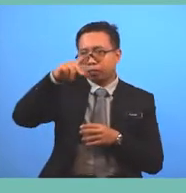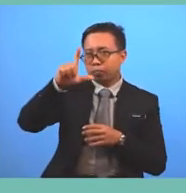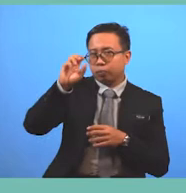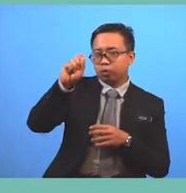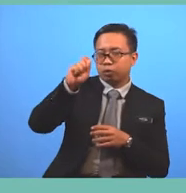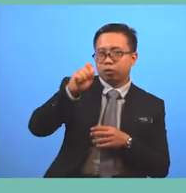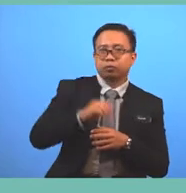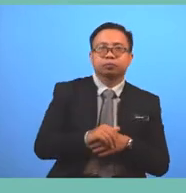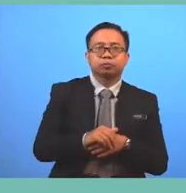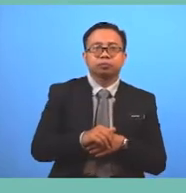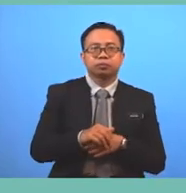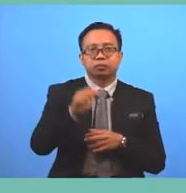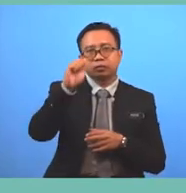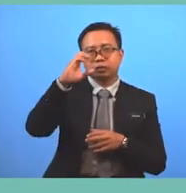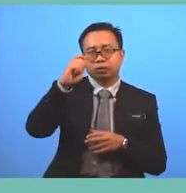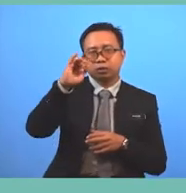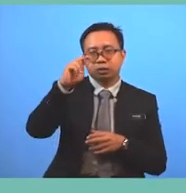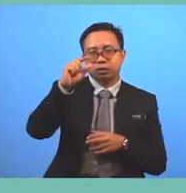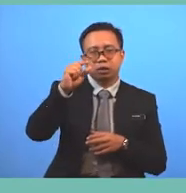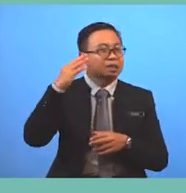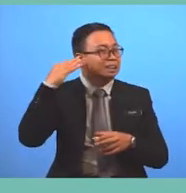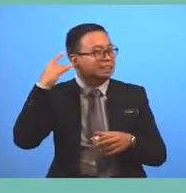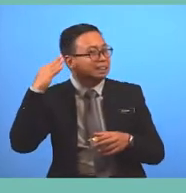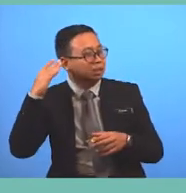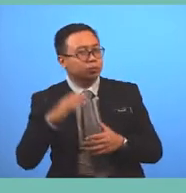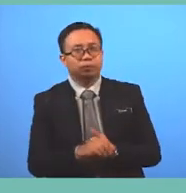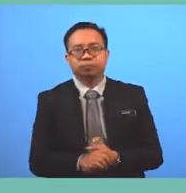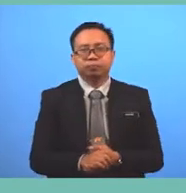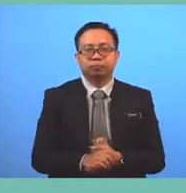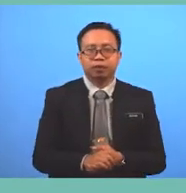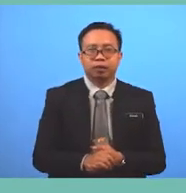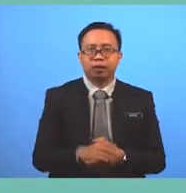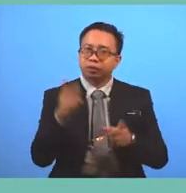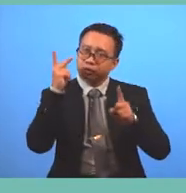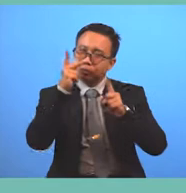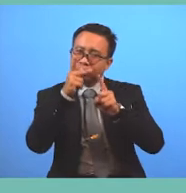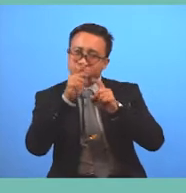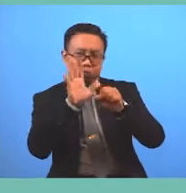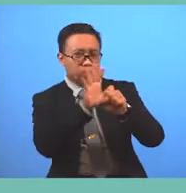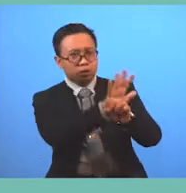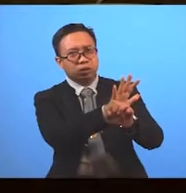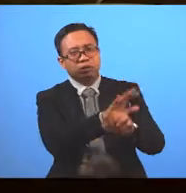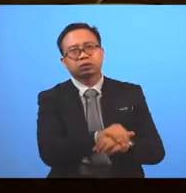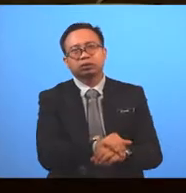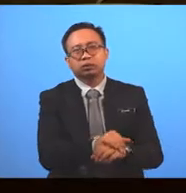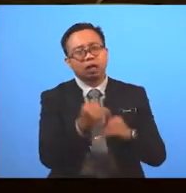Acting Soundtrack Special effects And ending